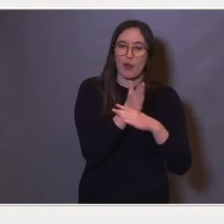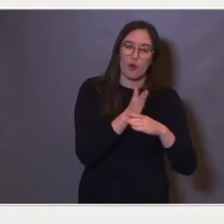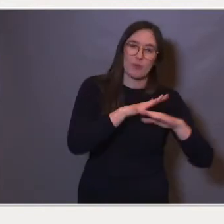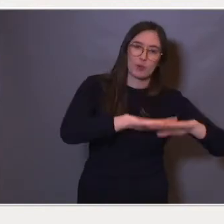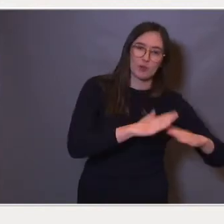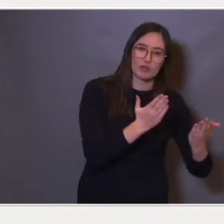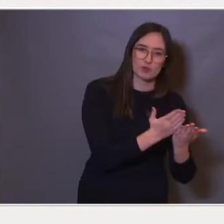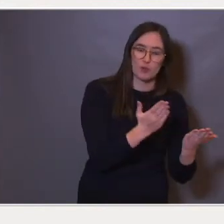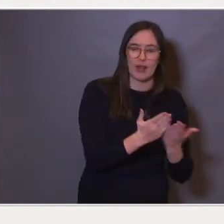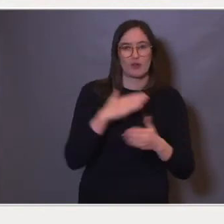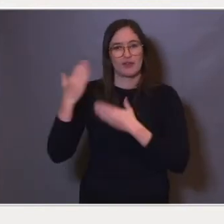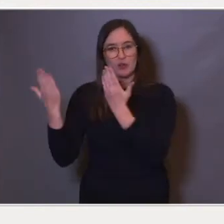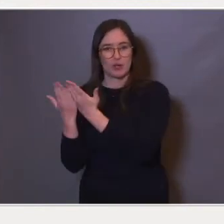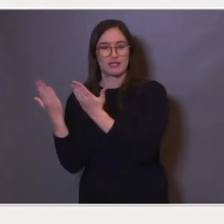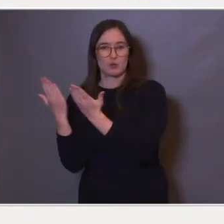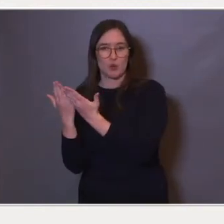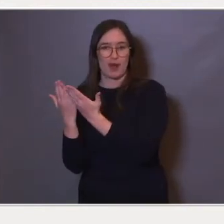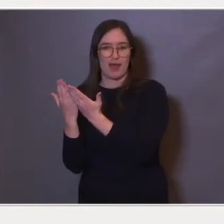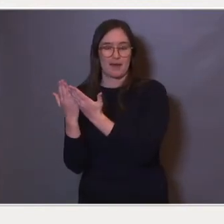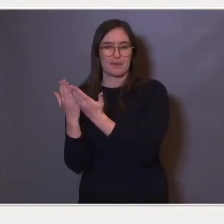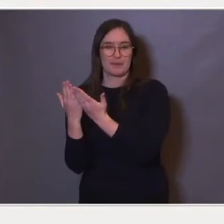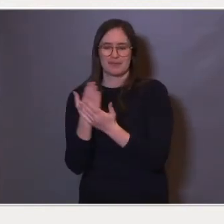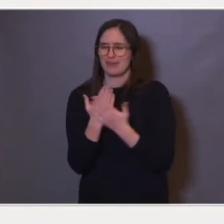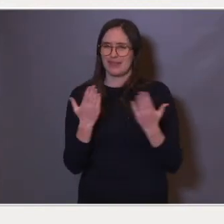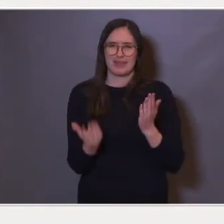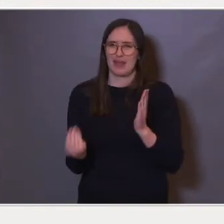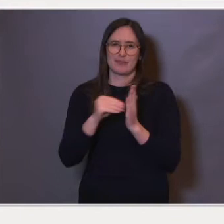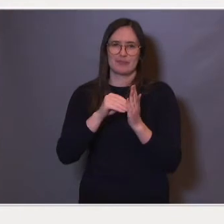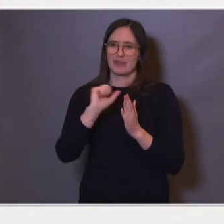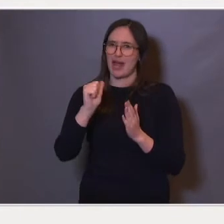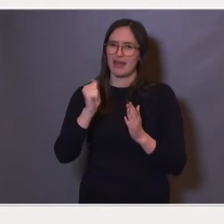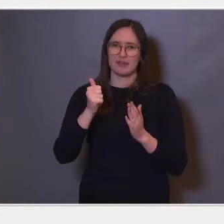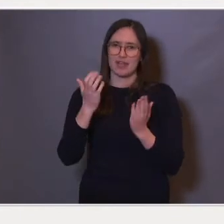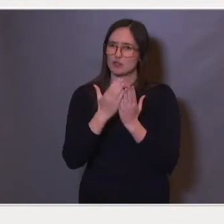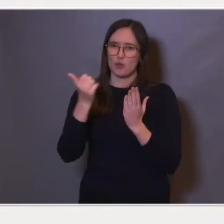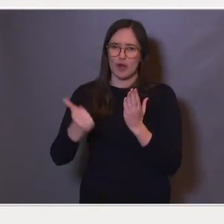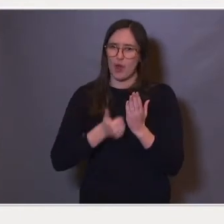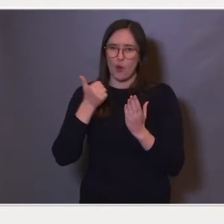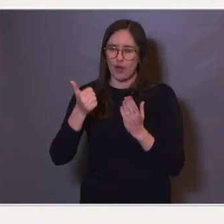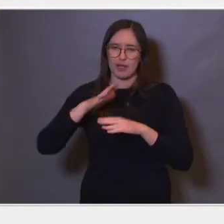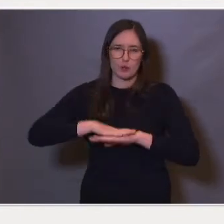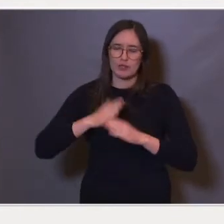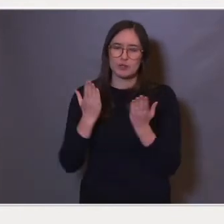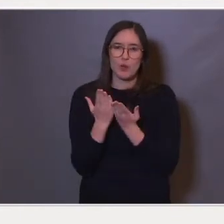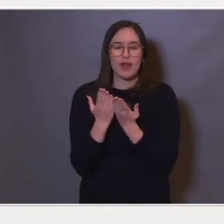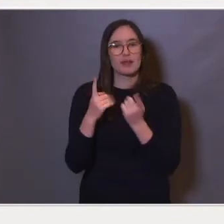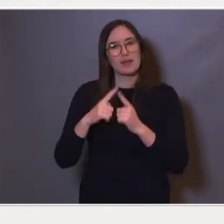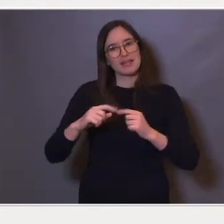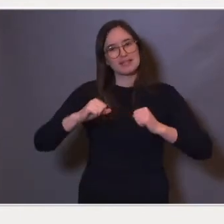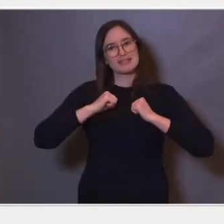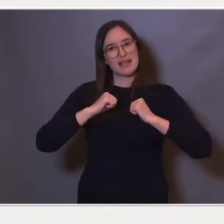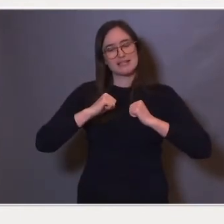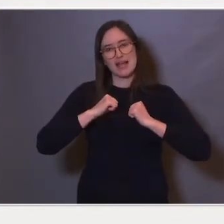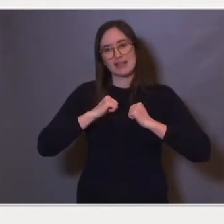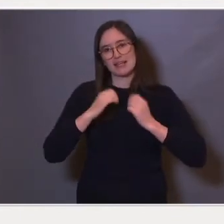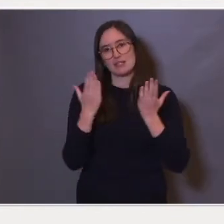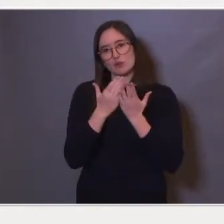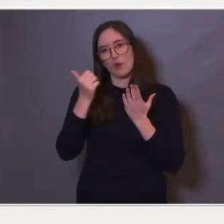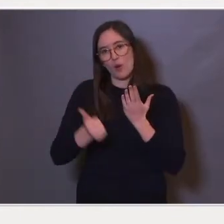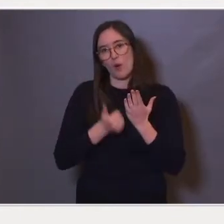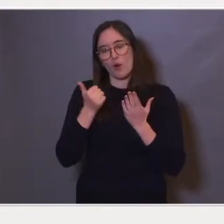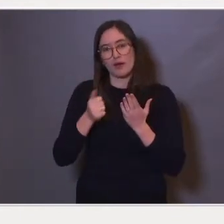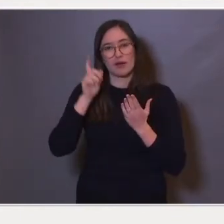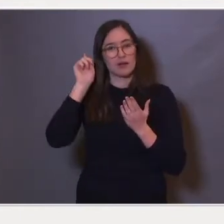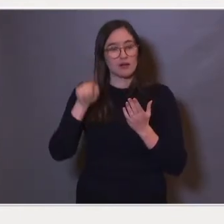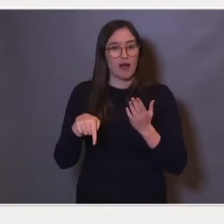og videregående skole. Ikke som et 11. skoleår i grunnskolen, men som et selvstendig skoleår, der man dels